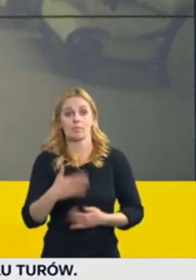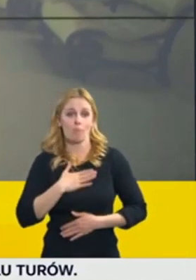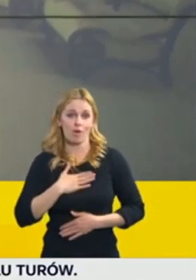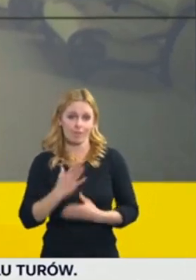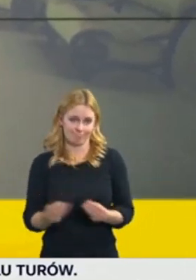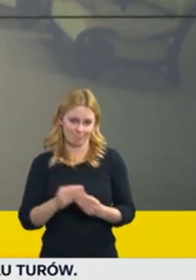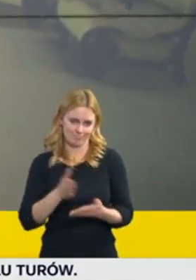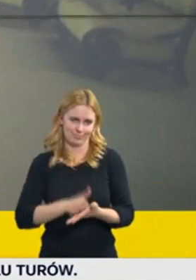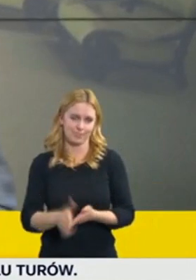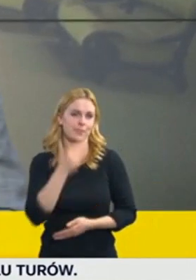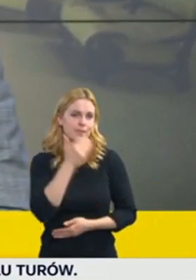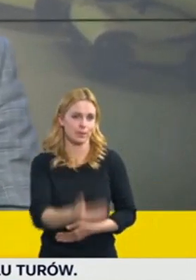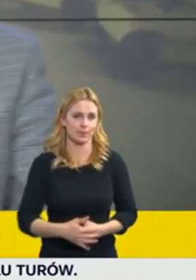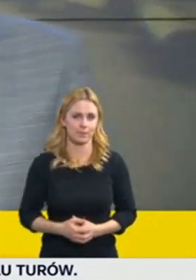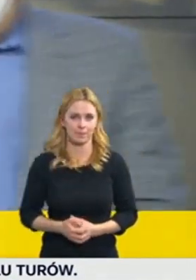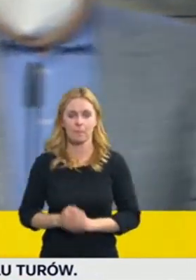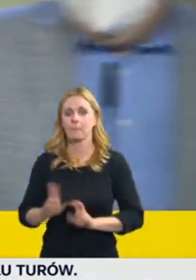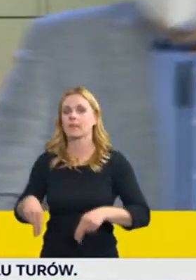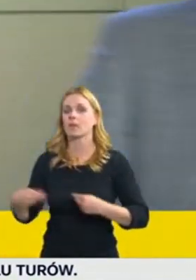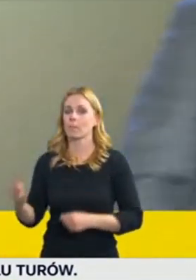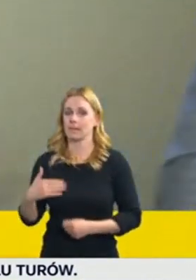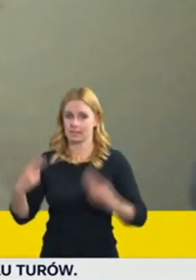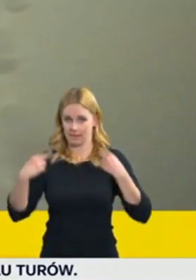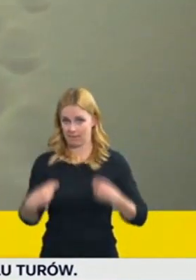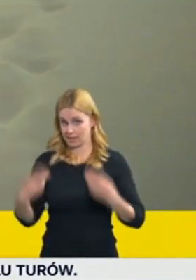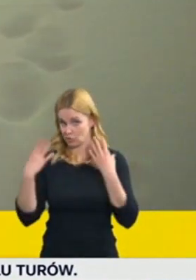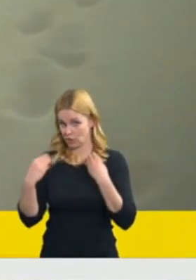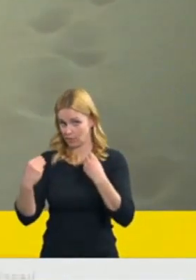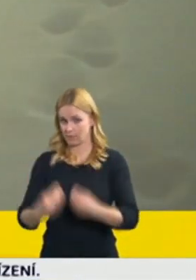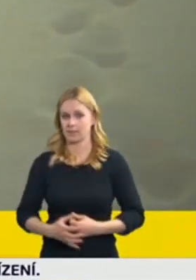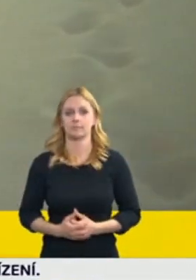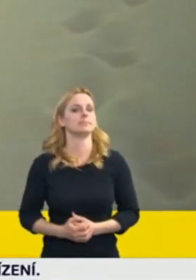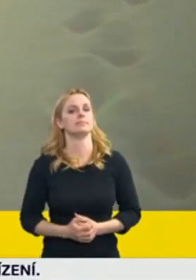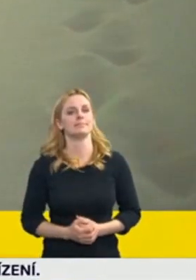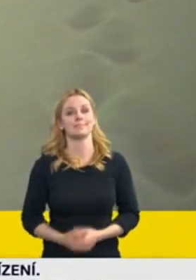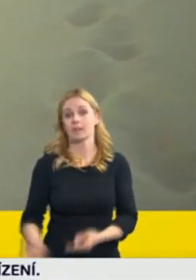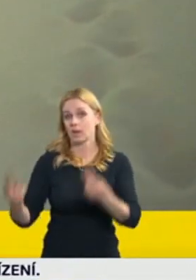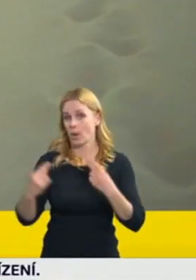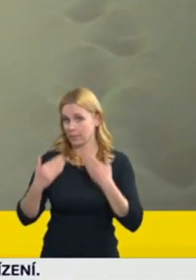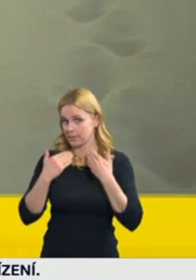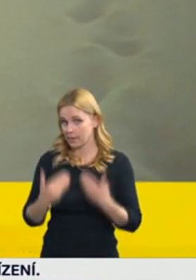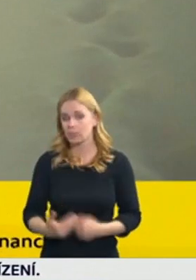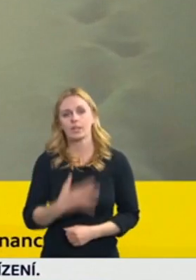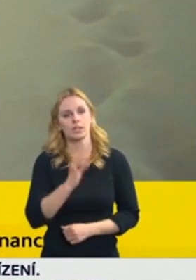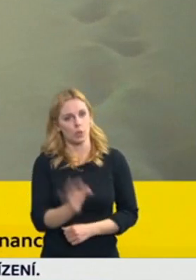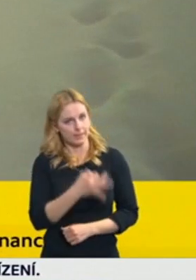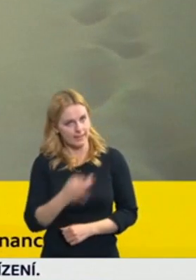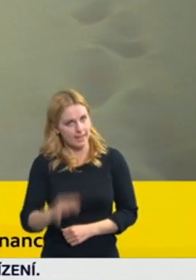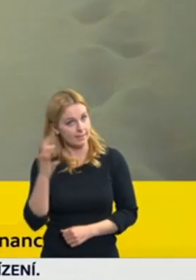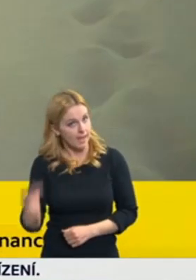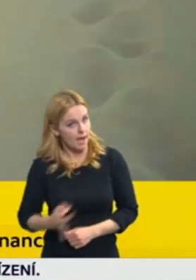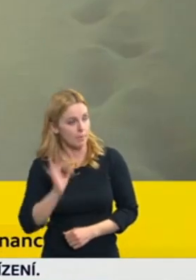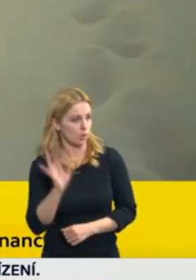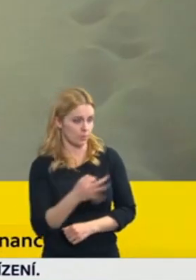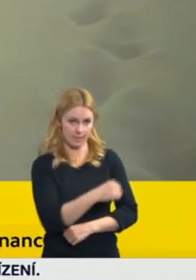Děkuji vicepremiérka ministrně financí paní Alena Šilorová. Děkuji za slovo. Dobrý den dámy a pánové, já bych okomentovala dvě